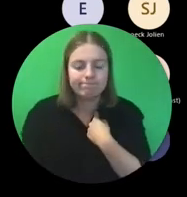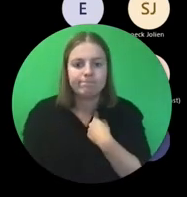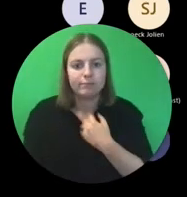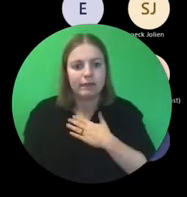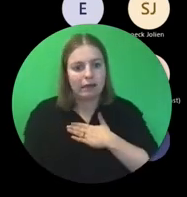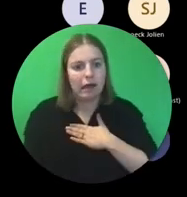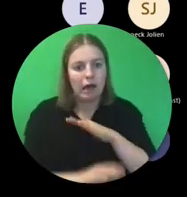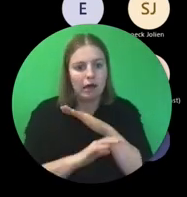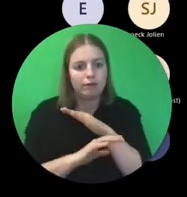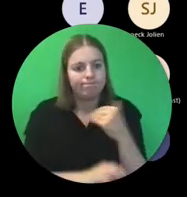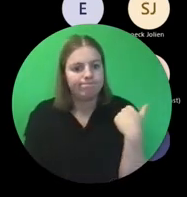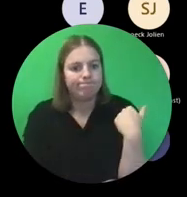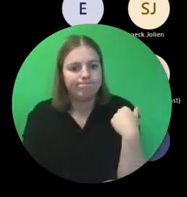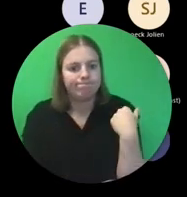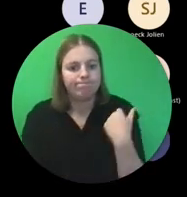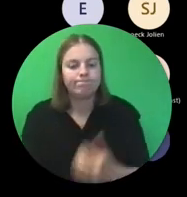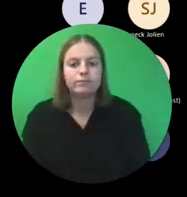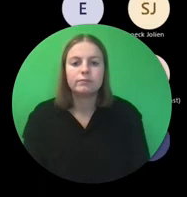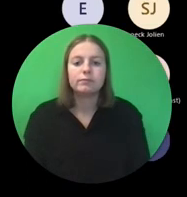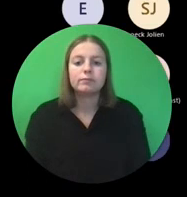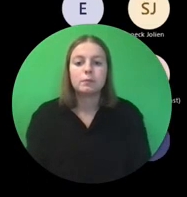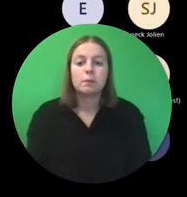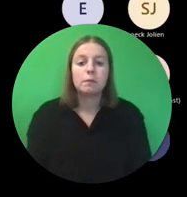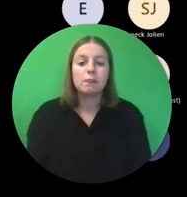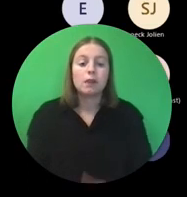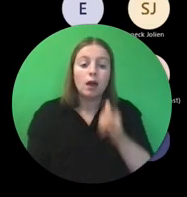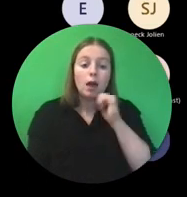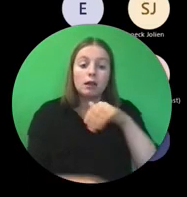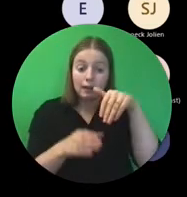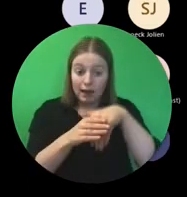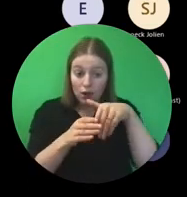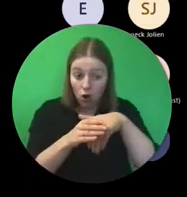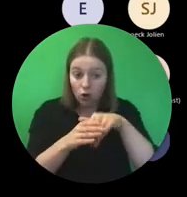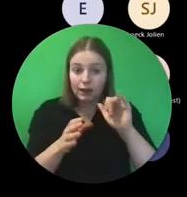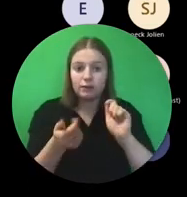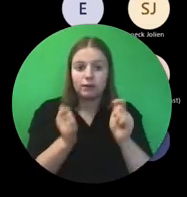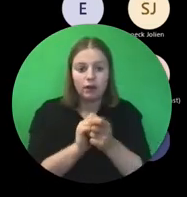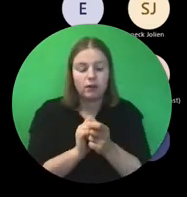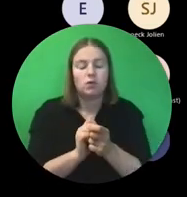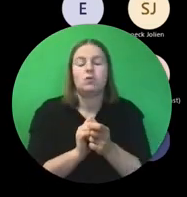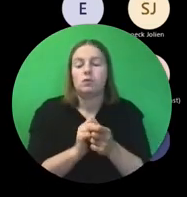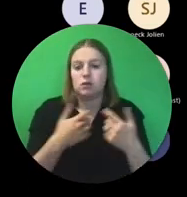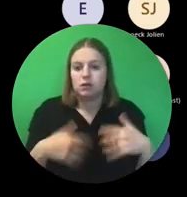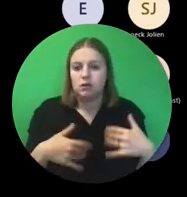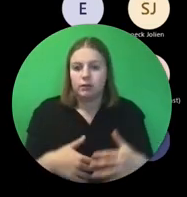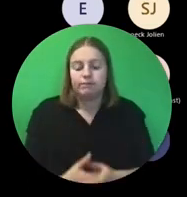door. Inhoudelijke wijzigingen in dit soort projecten, dat is een ander paar maal.